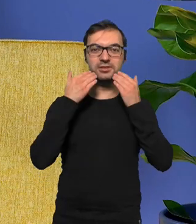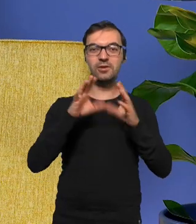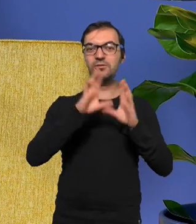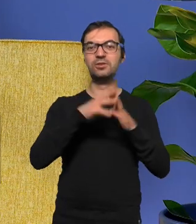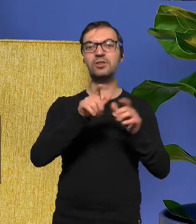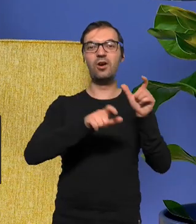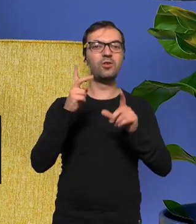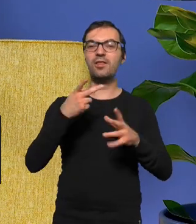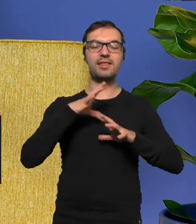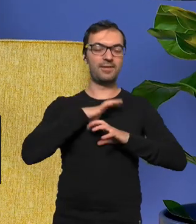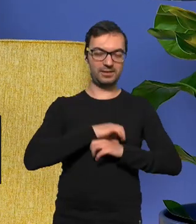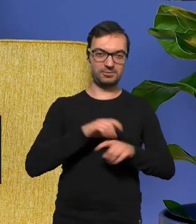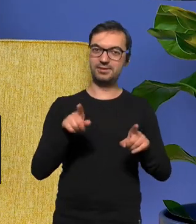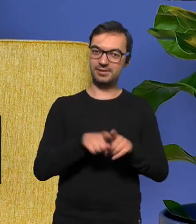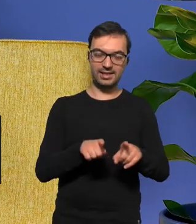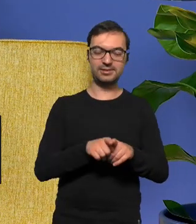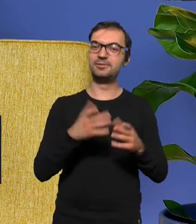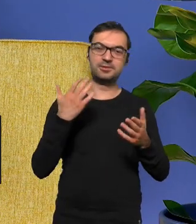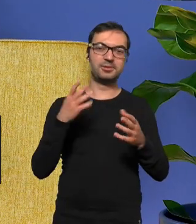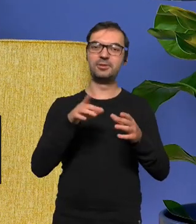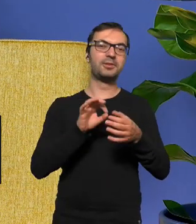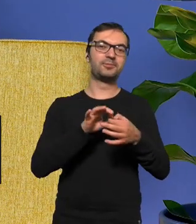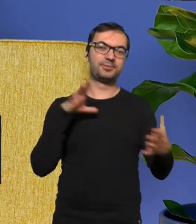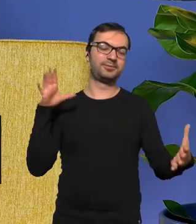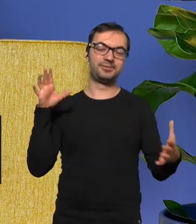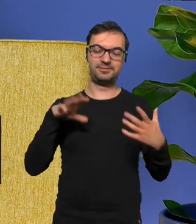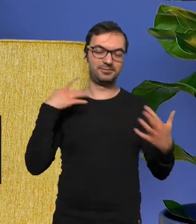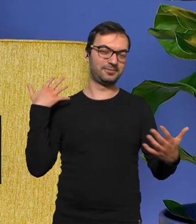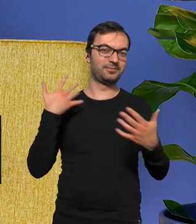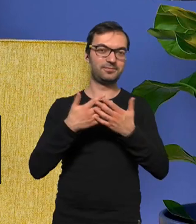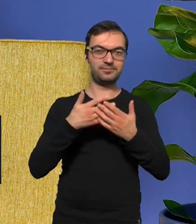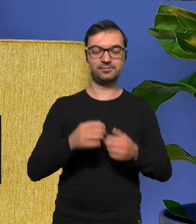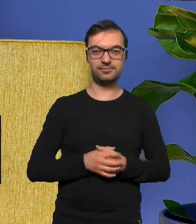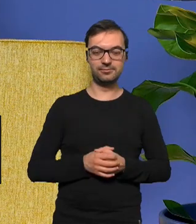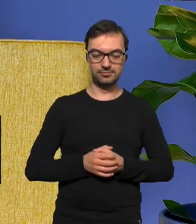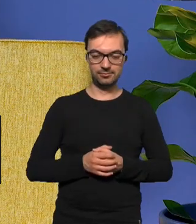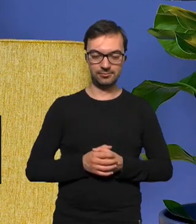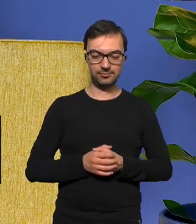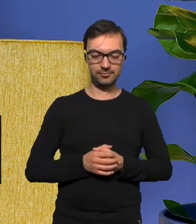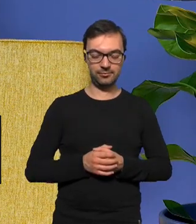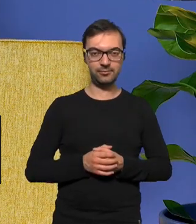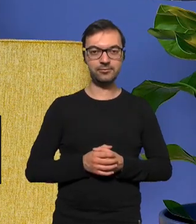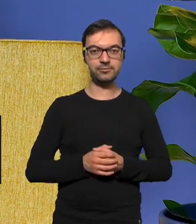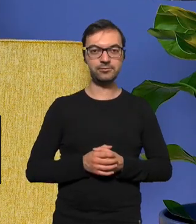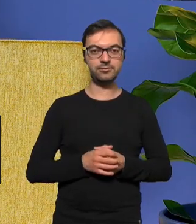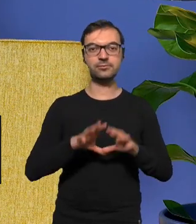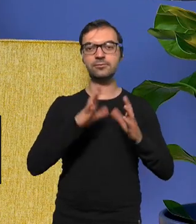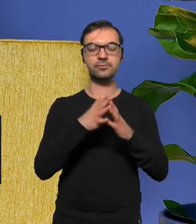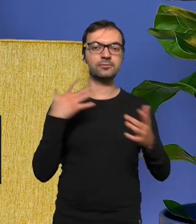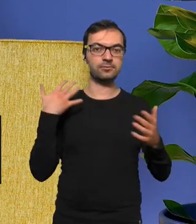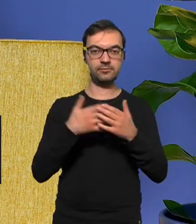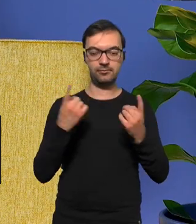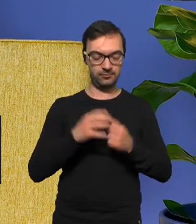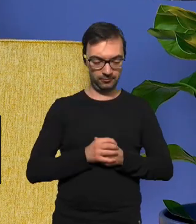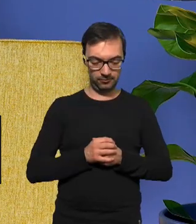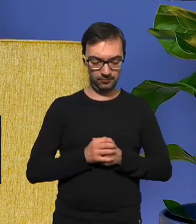osobom, które nie wytrwały które gdzieś tam pogubiły się w tych wszystkich minach Błażeja i tych wszystkich